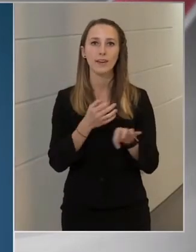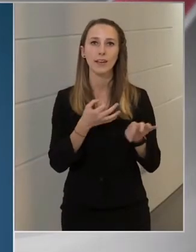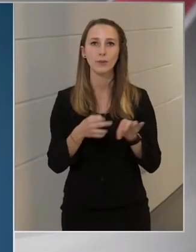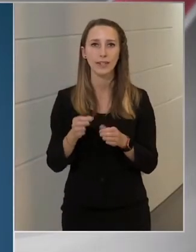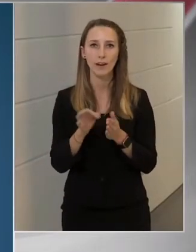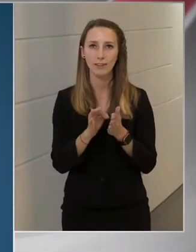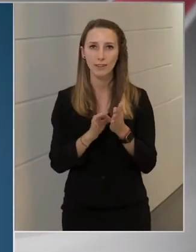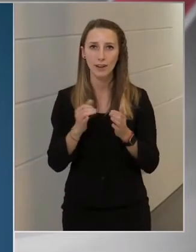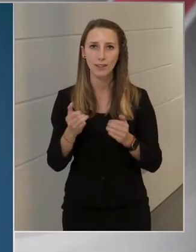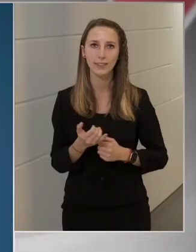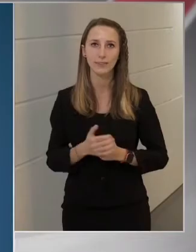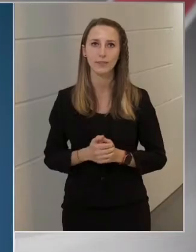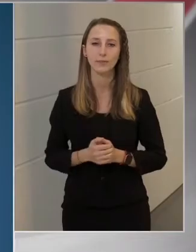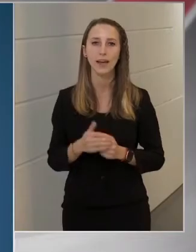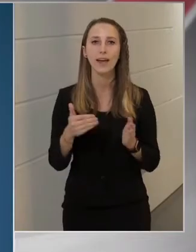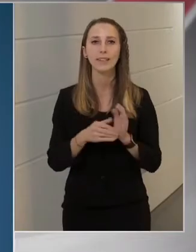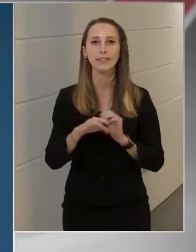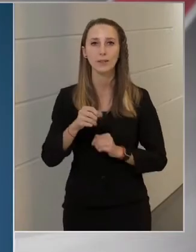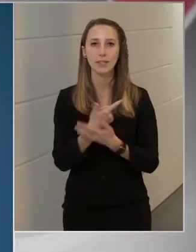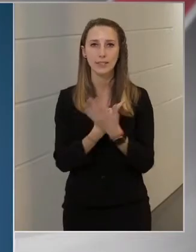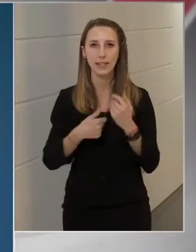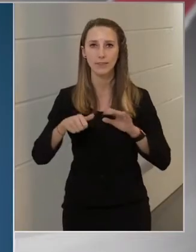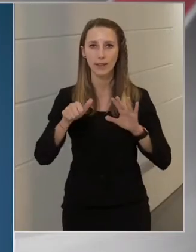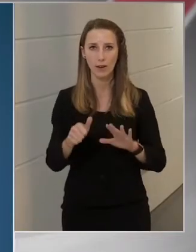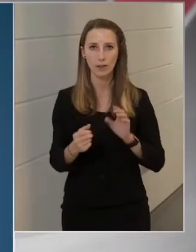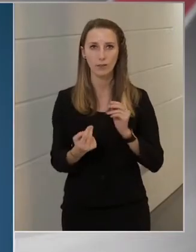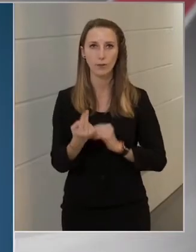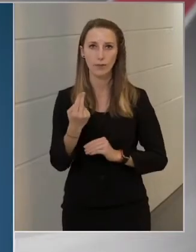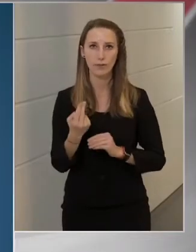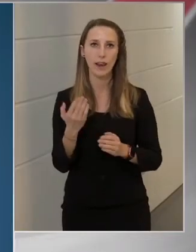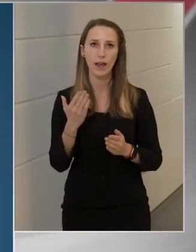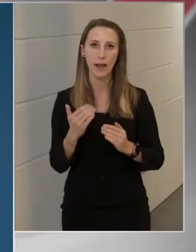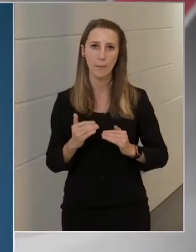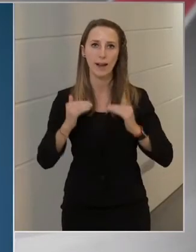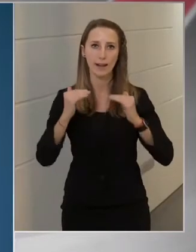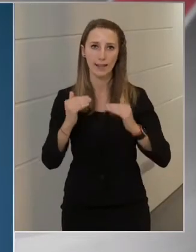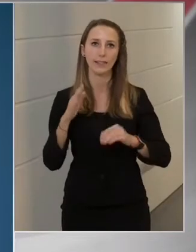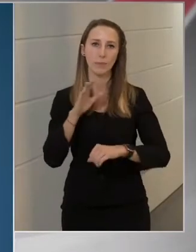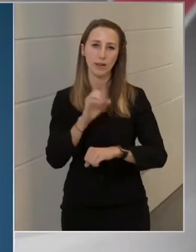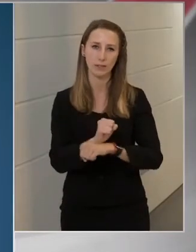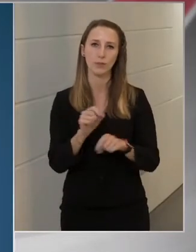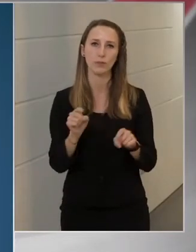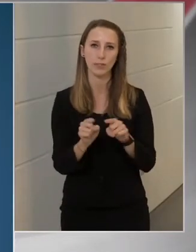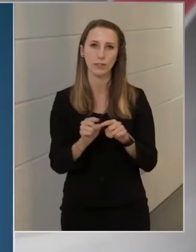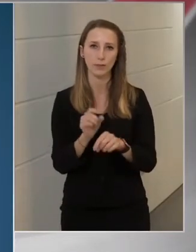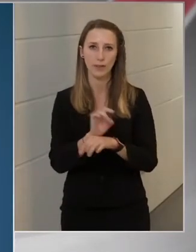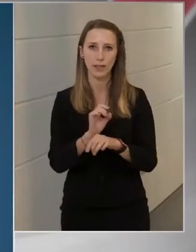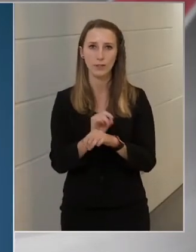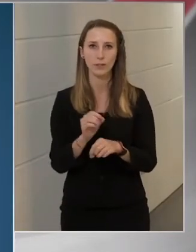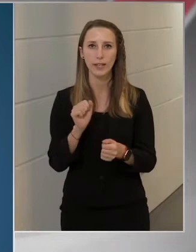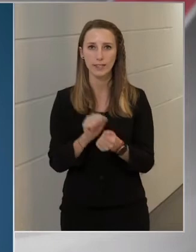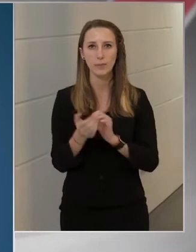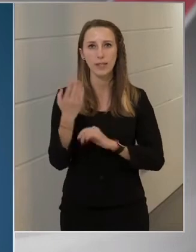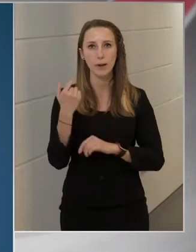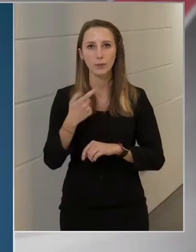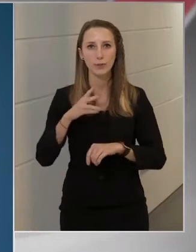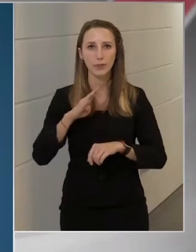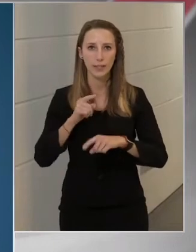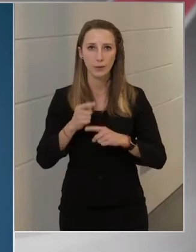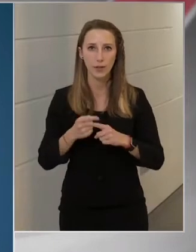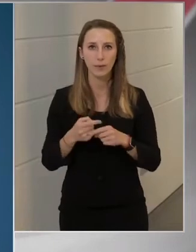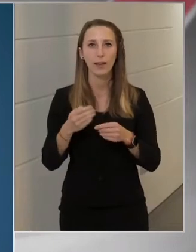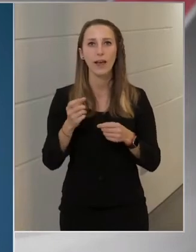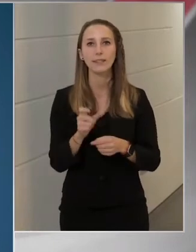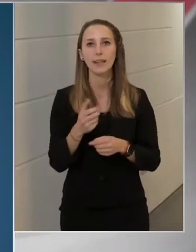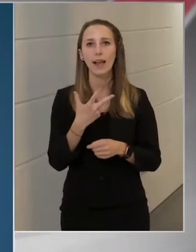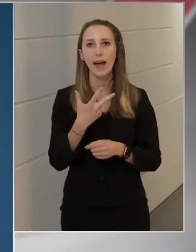adatait is. 1576 fővel emelkedett a beazonosított fertőzöttek száma az elmúlt 24 órában, ezzel